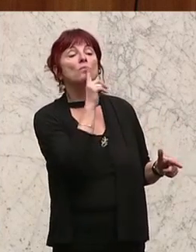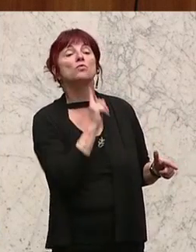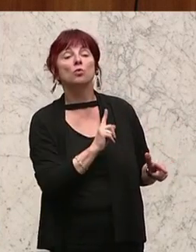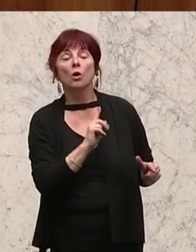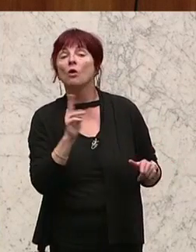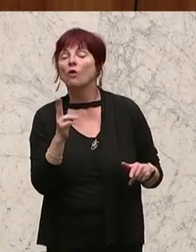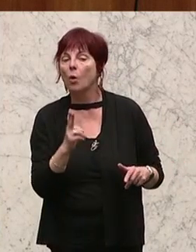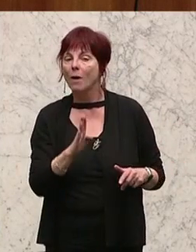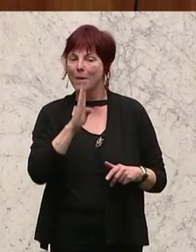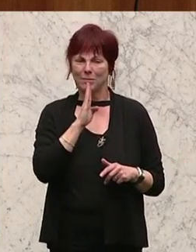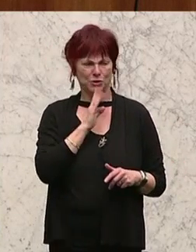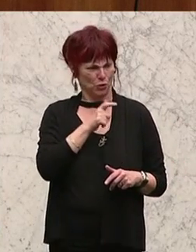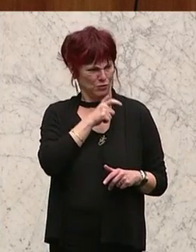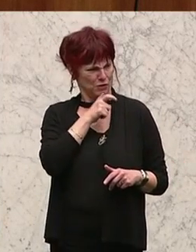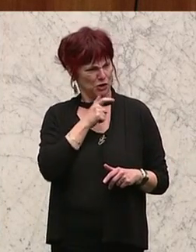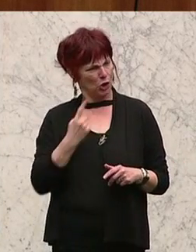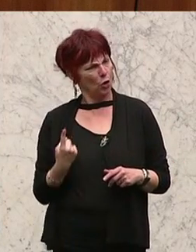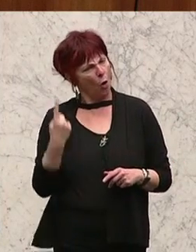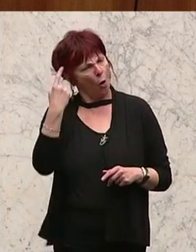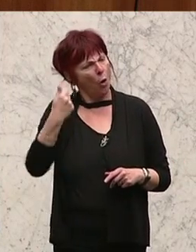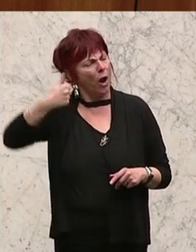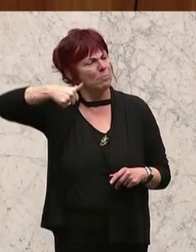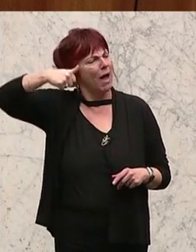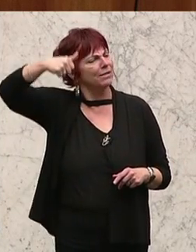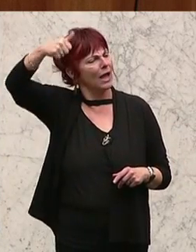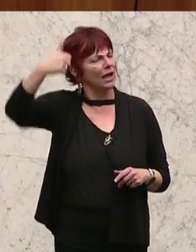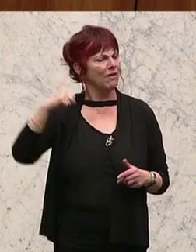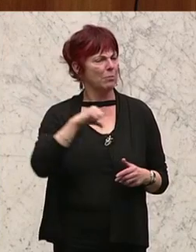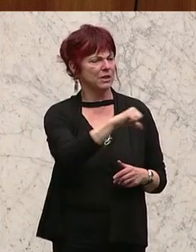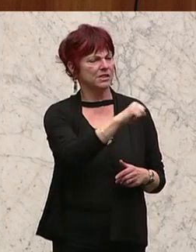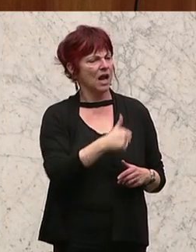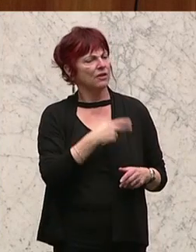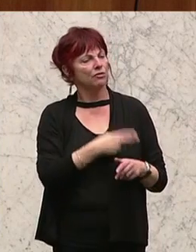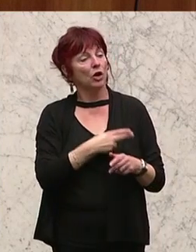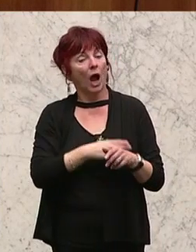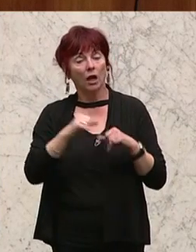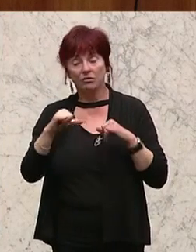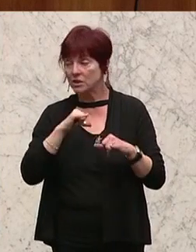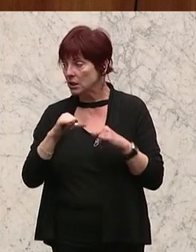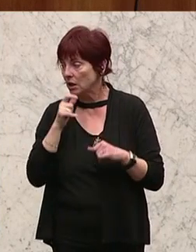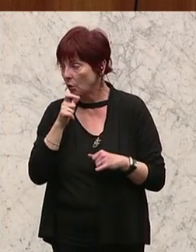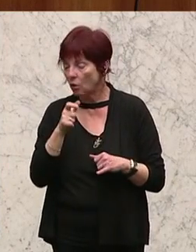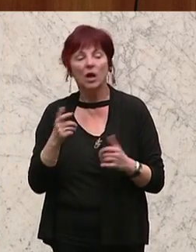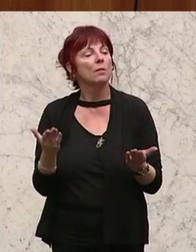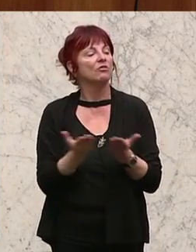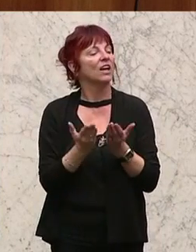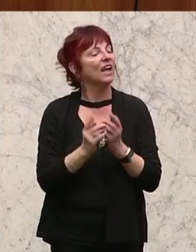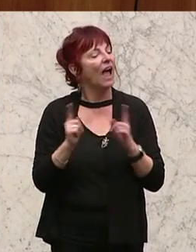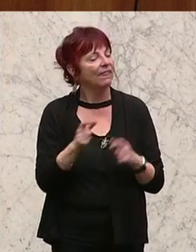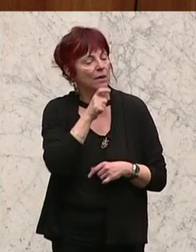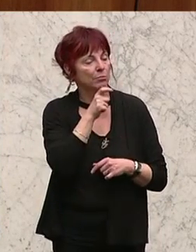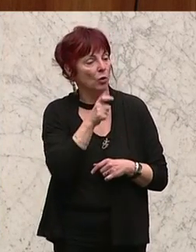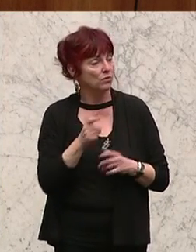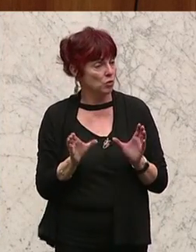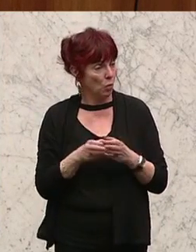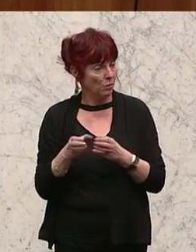Pensionsversicherung so hohe Beiträge in die Krankenversicherung gezahlt wurden, höher als bei anderen Berufsgruppen. Diese höheren Überweisungen,